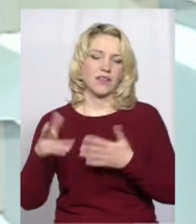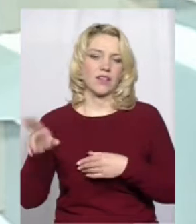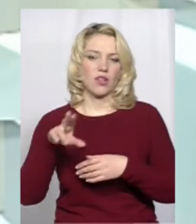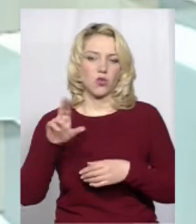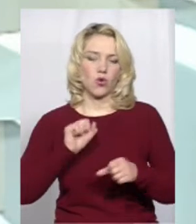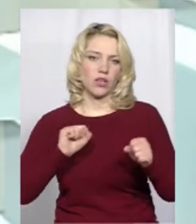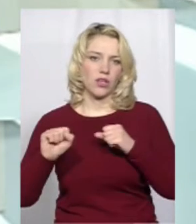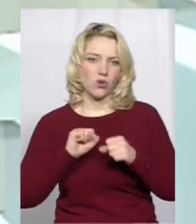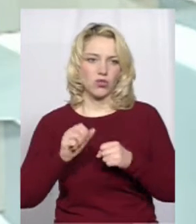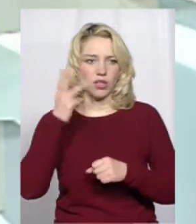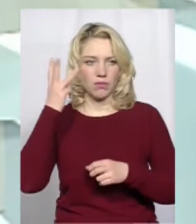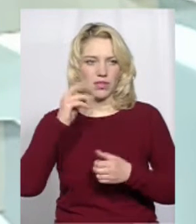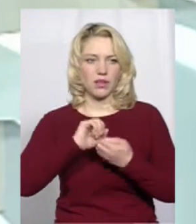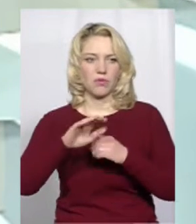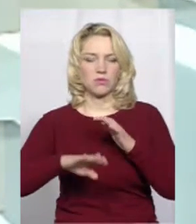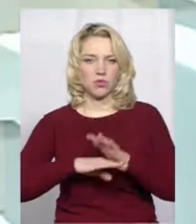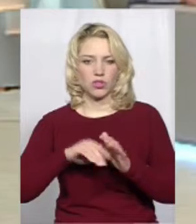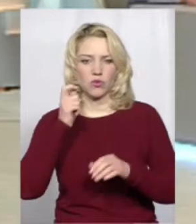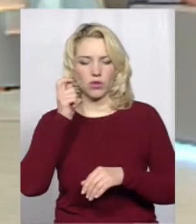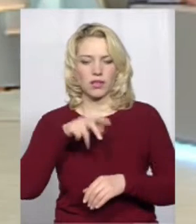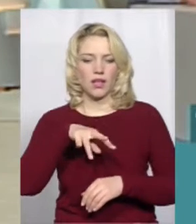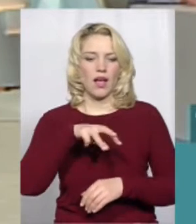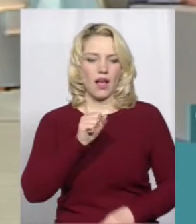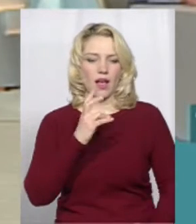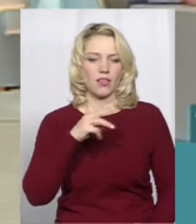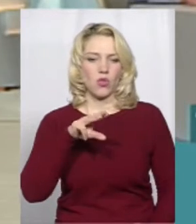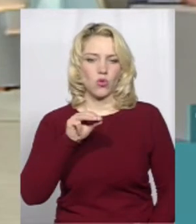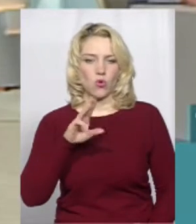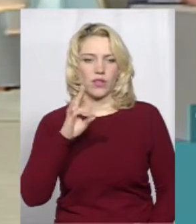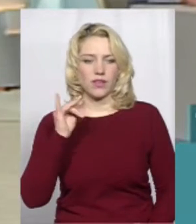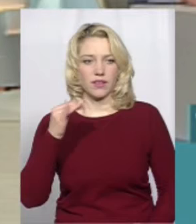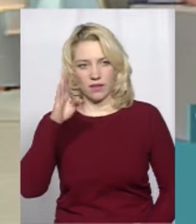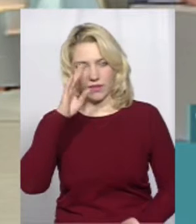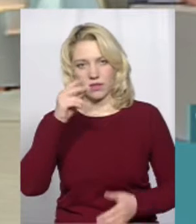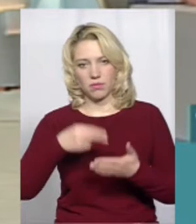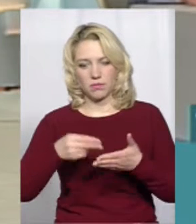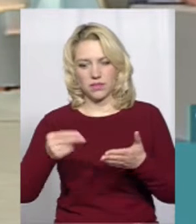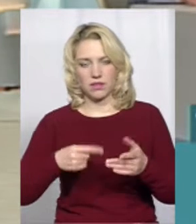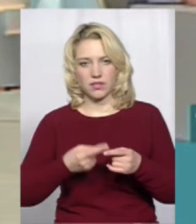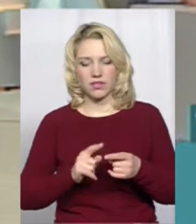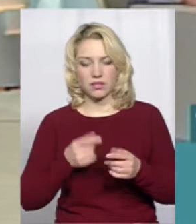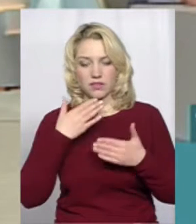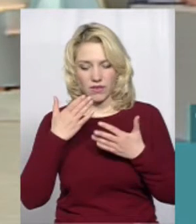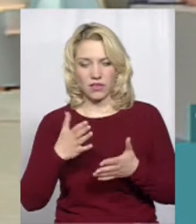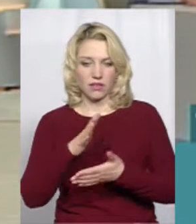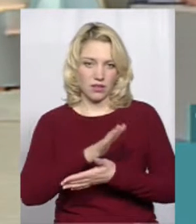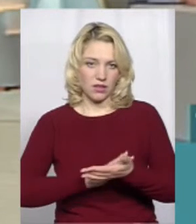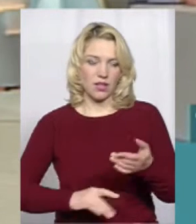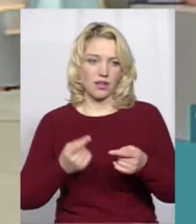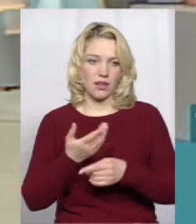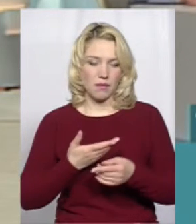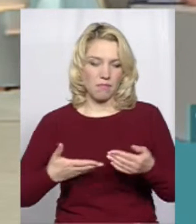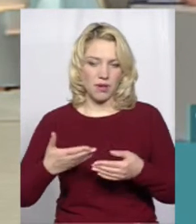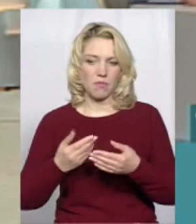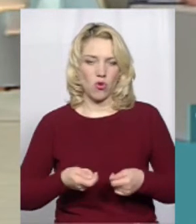єпархії Православної церкви України, Митрополита Антонія. І він підписав нам це звернення. І далі ми потім подавали